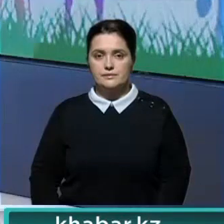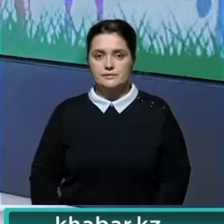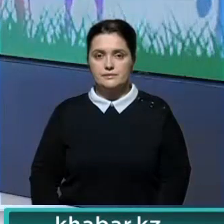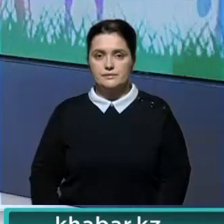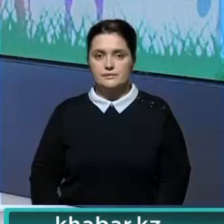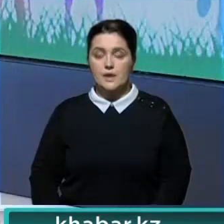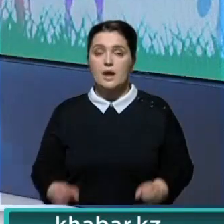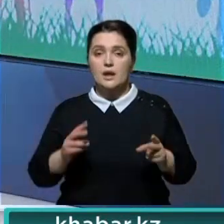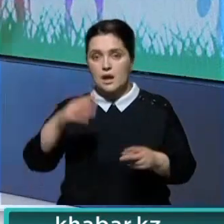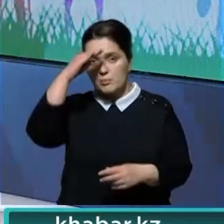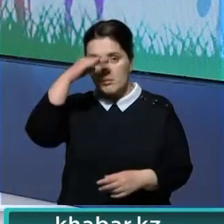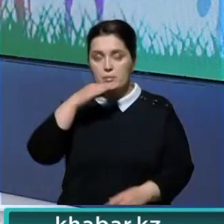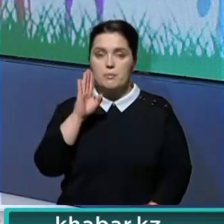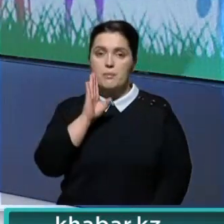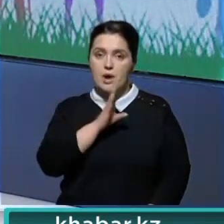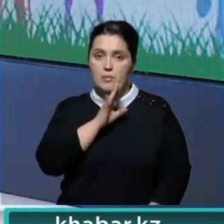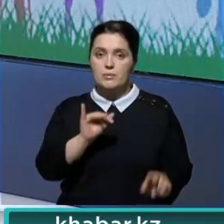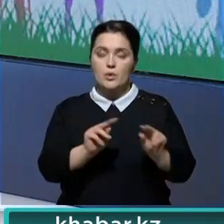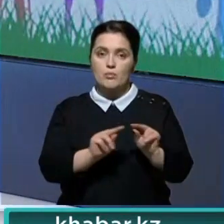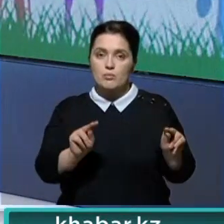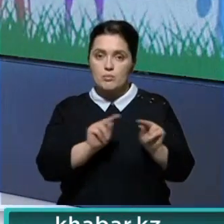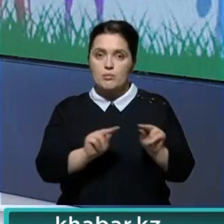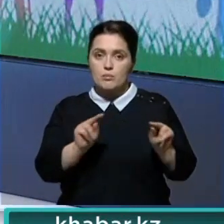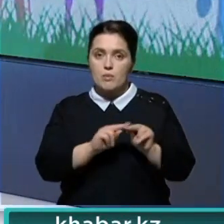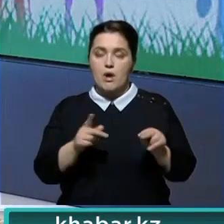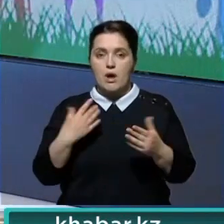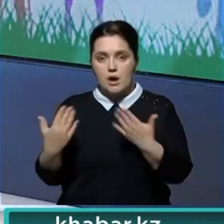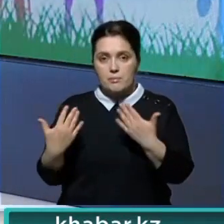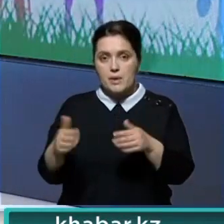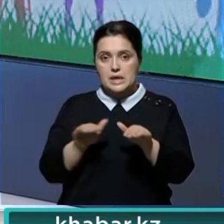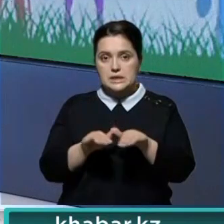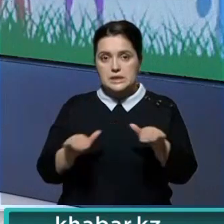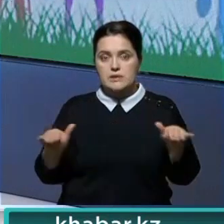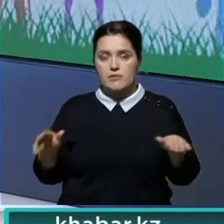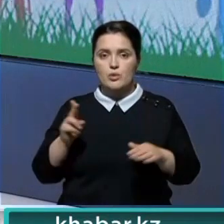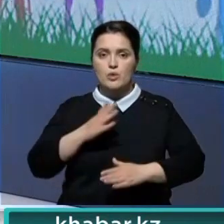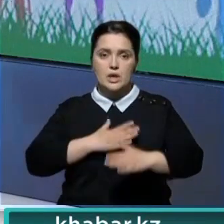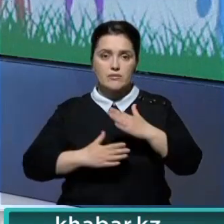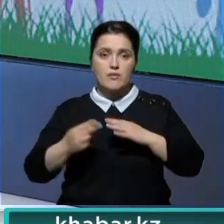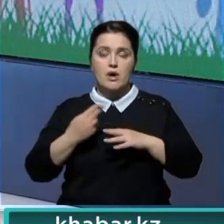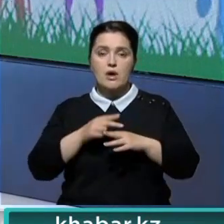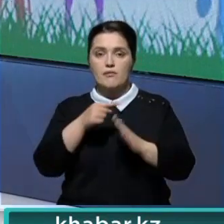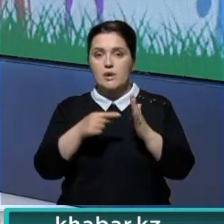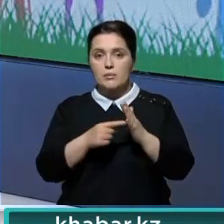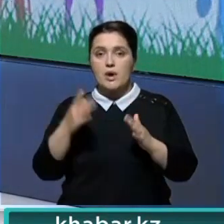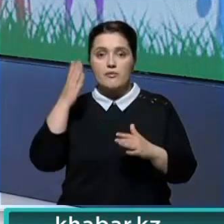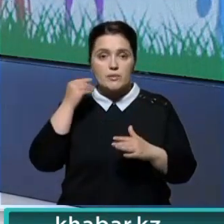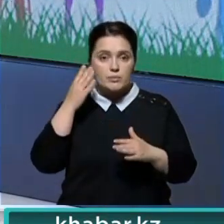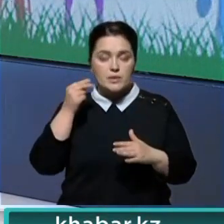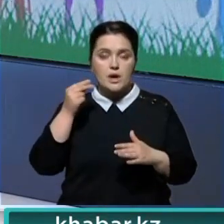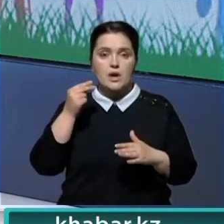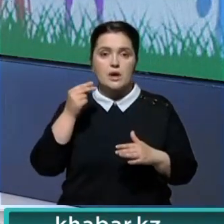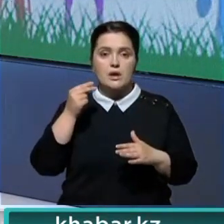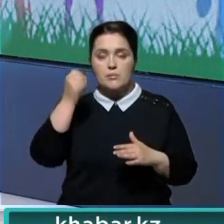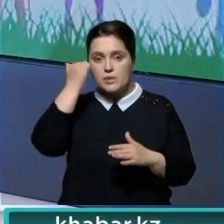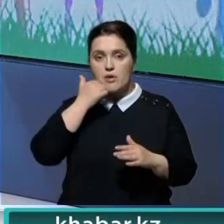Как родителям и педагогам взаимодействовать с детьми с особыми образовательными потребностями? Этот вопрос обсуждали сегодня в Алматы